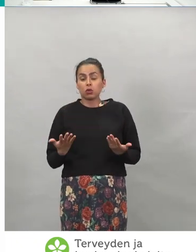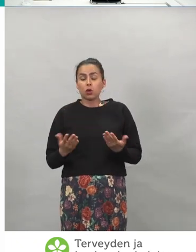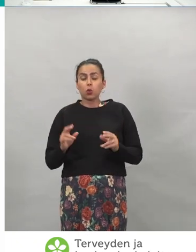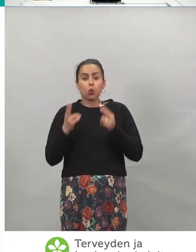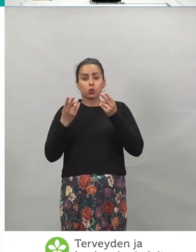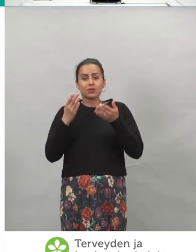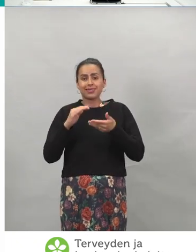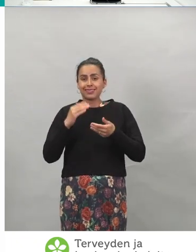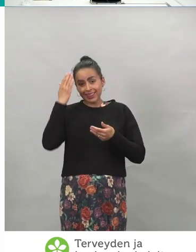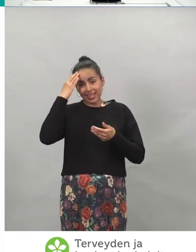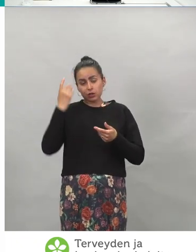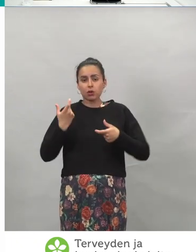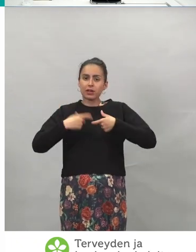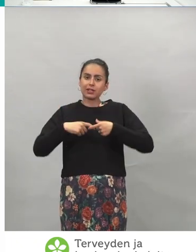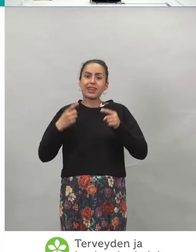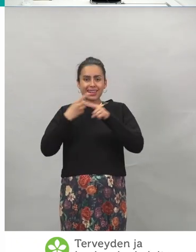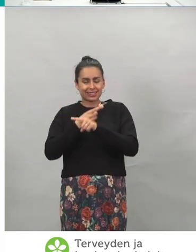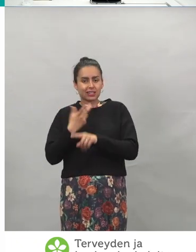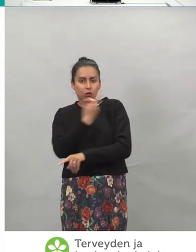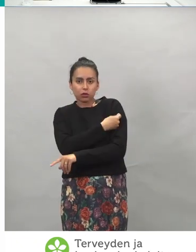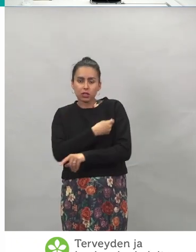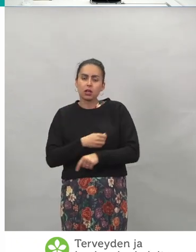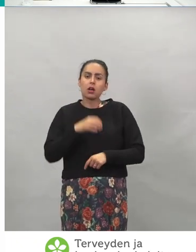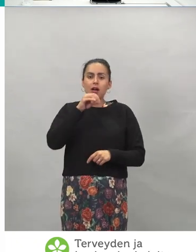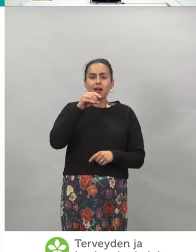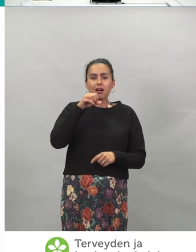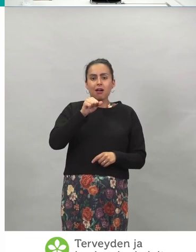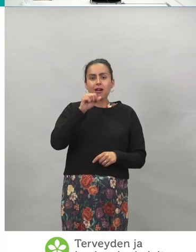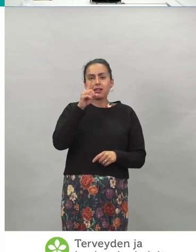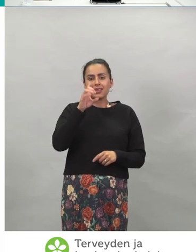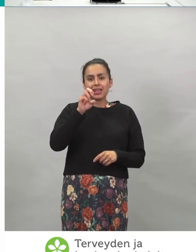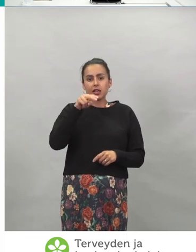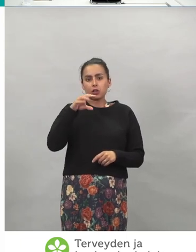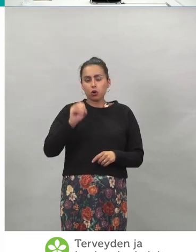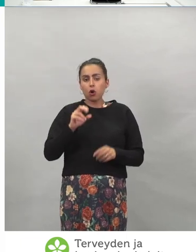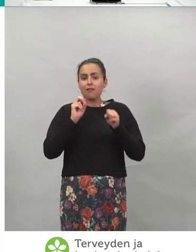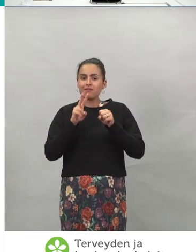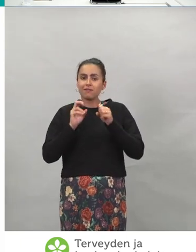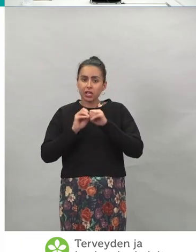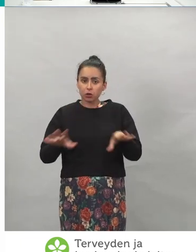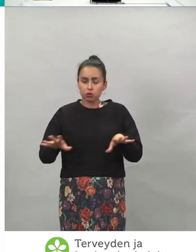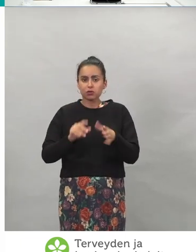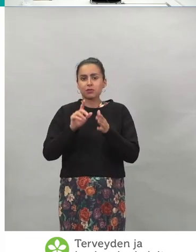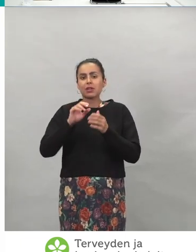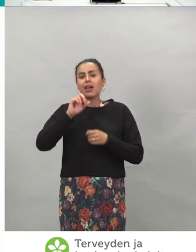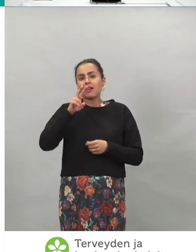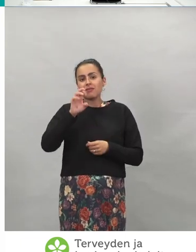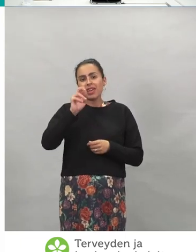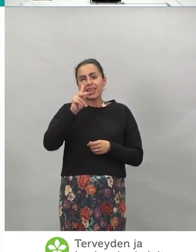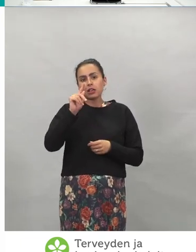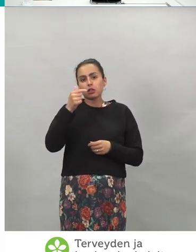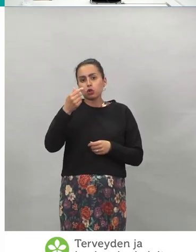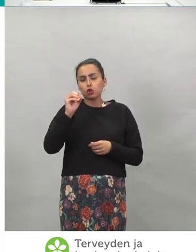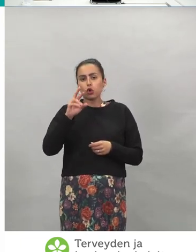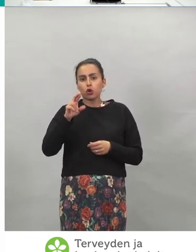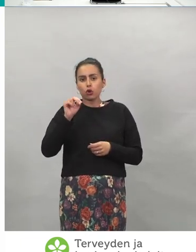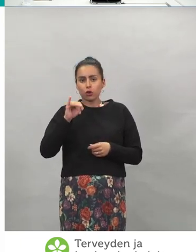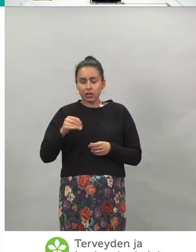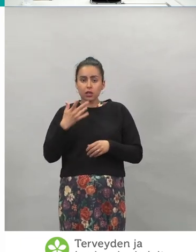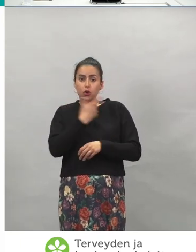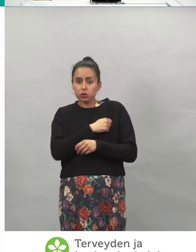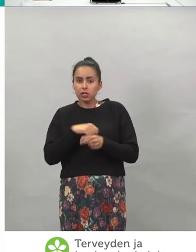rokottamisesta adenoviruvektoriin ja mRNA-rokotteille ja onko näistä rokotteista saatava suoja tarpeeksi tehokas?